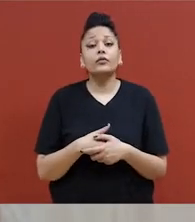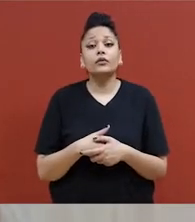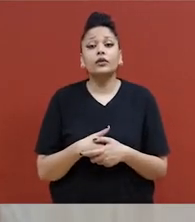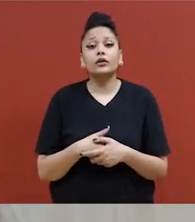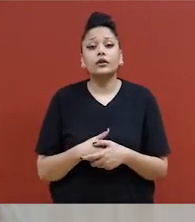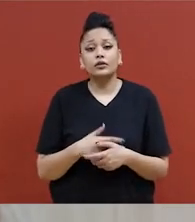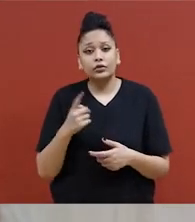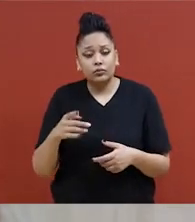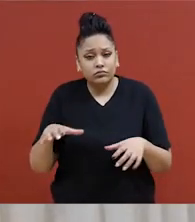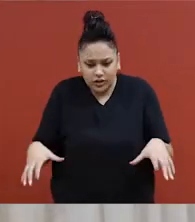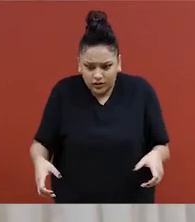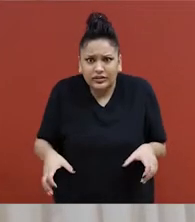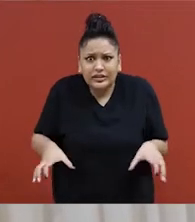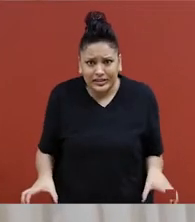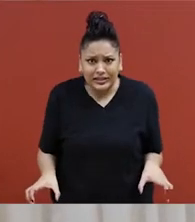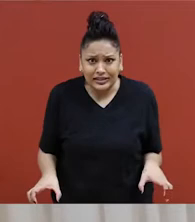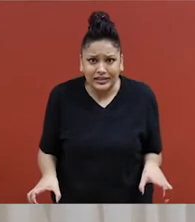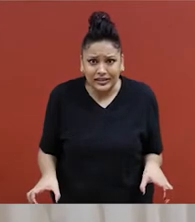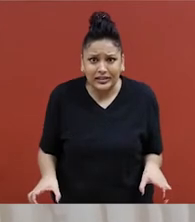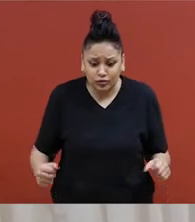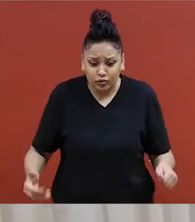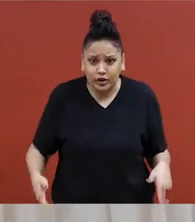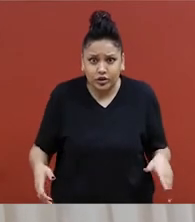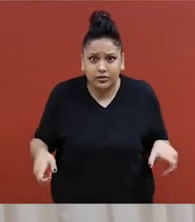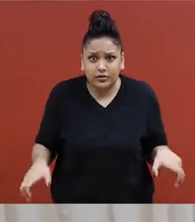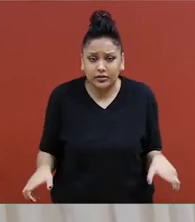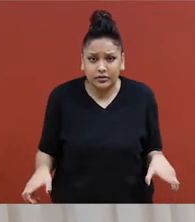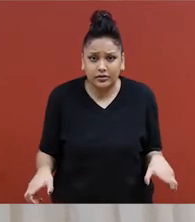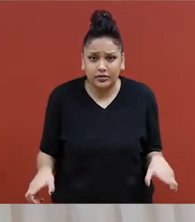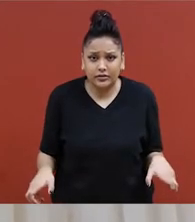simplement où il pousse de l'agresseur.